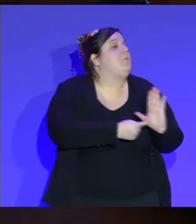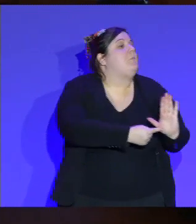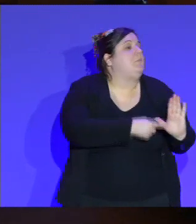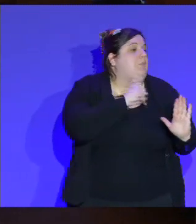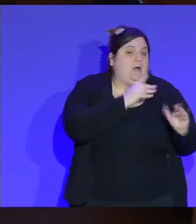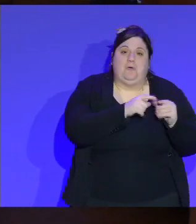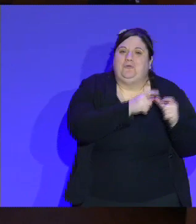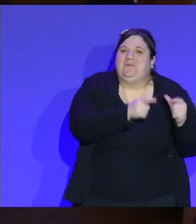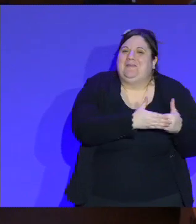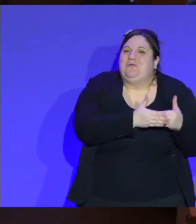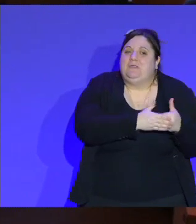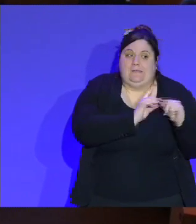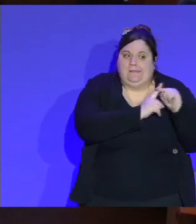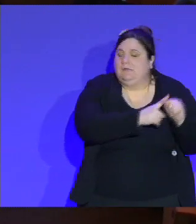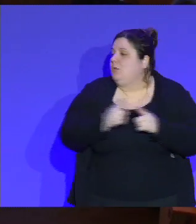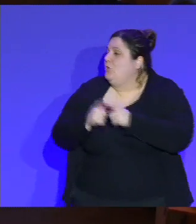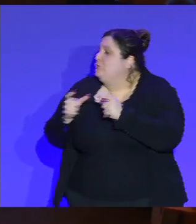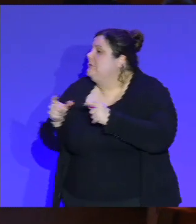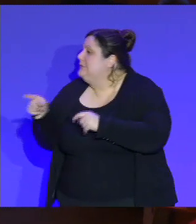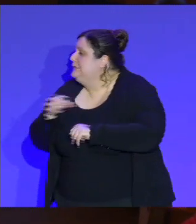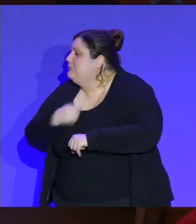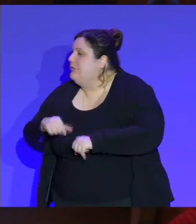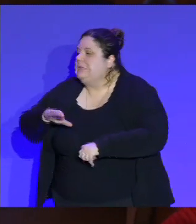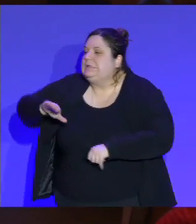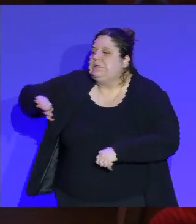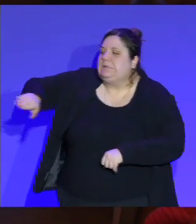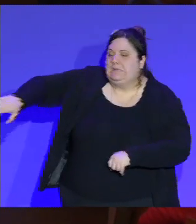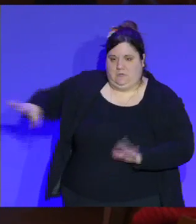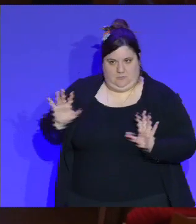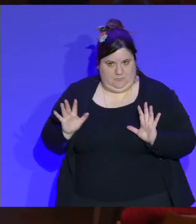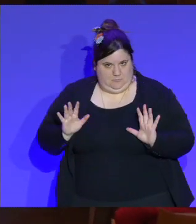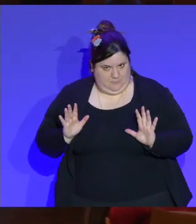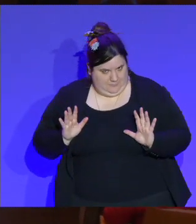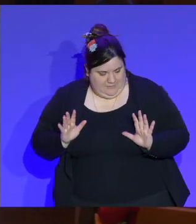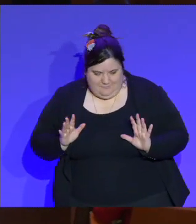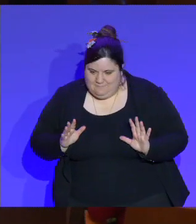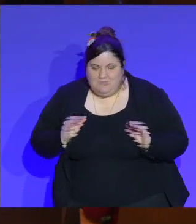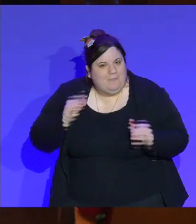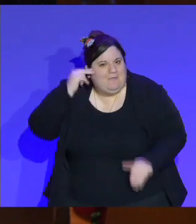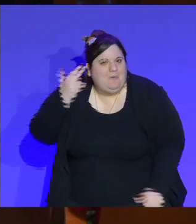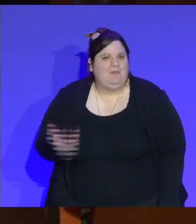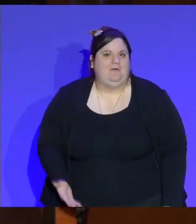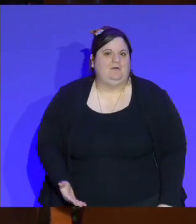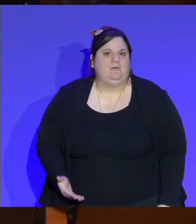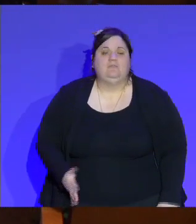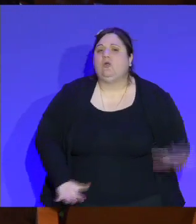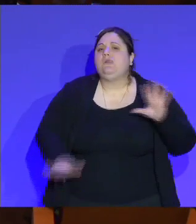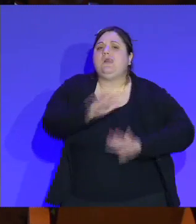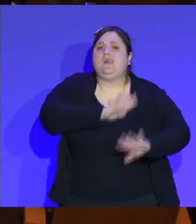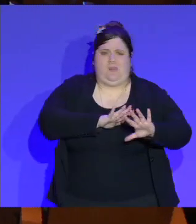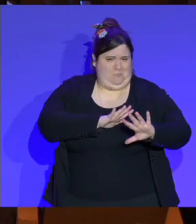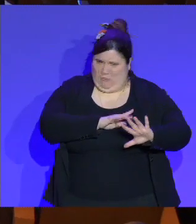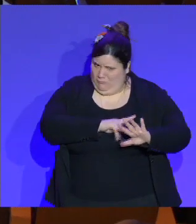y arrivera. Mais la réalité, c'est que c'est totalement aberrant parce qu'il faut le revendiquer politiquement. Il faut le revendiquer politiquement.